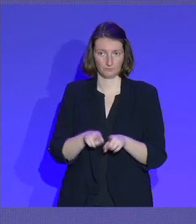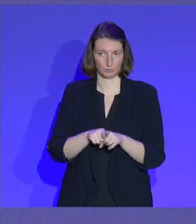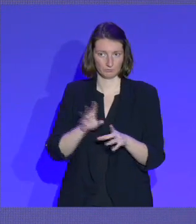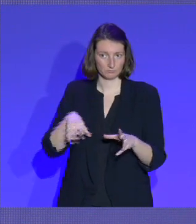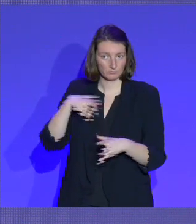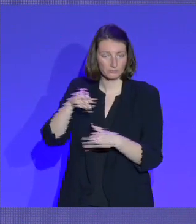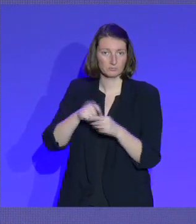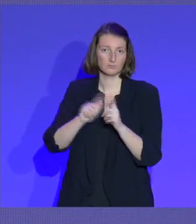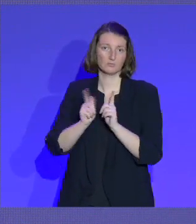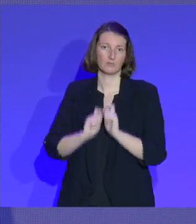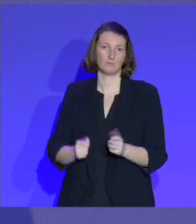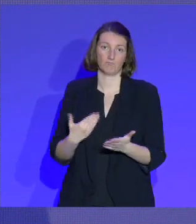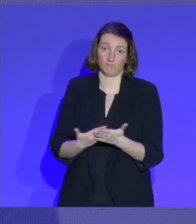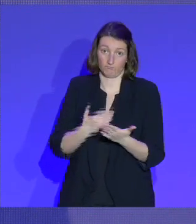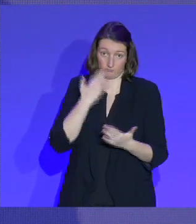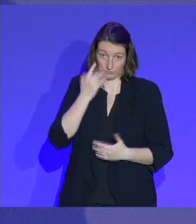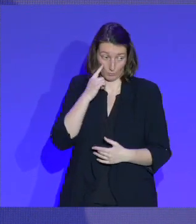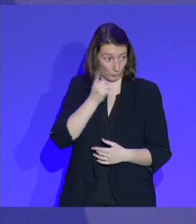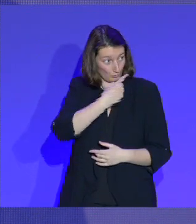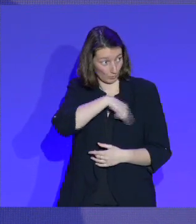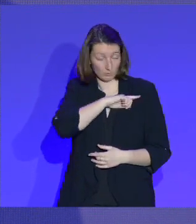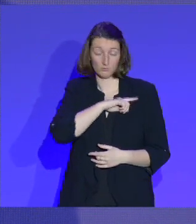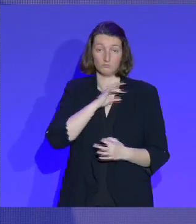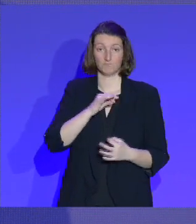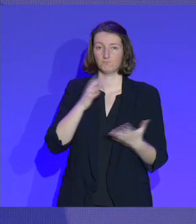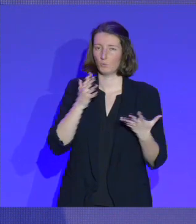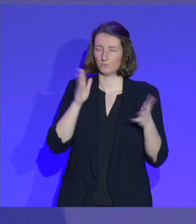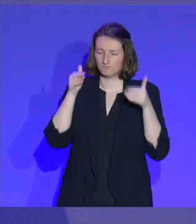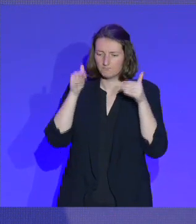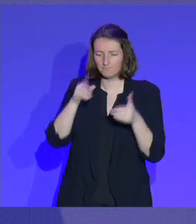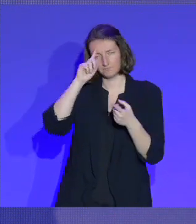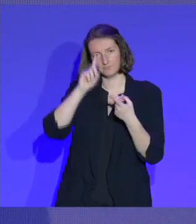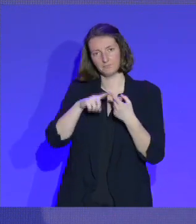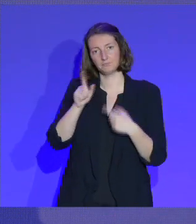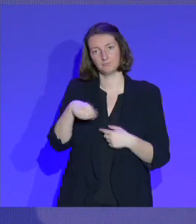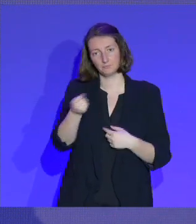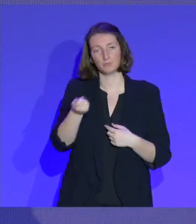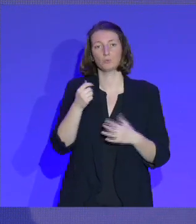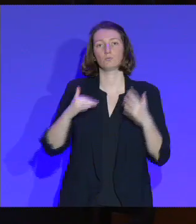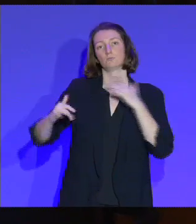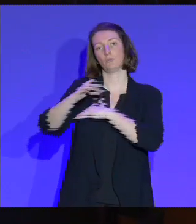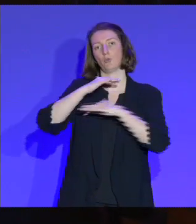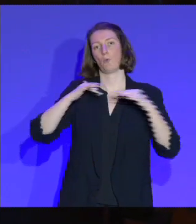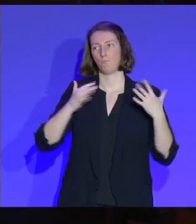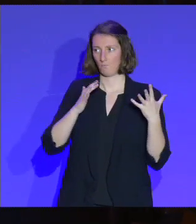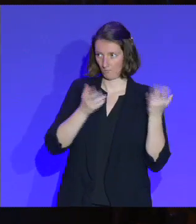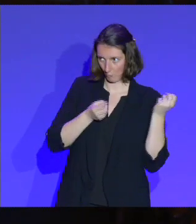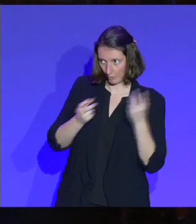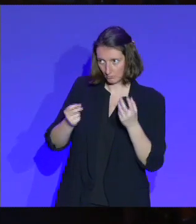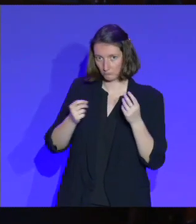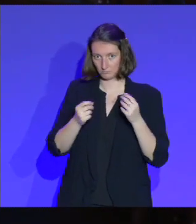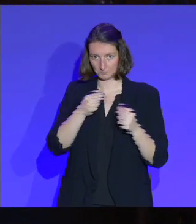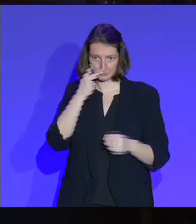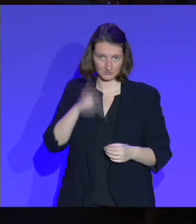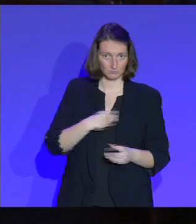préoccupation et un défi majeur pour nous toutes et nous tous, la question, évidemment, de son empreinte écologique. De ce point de vue